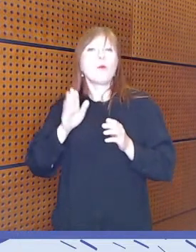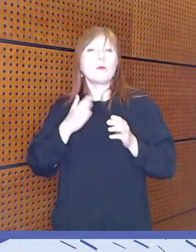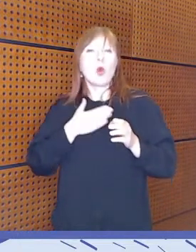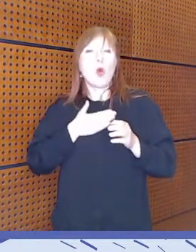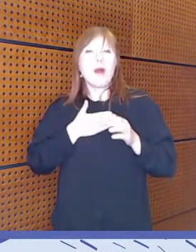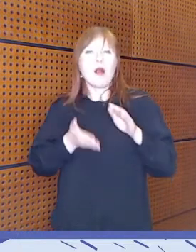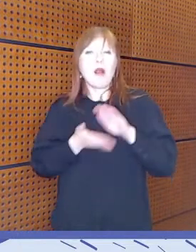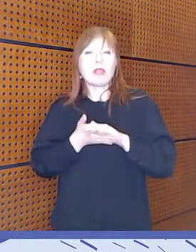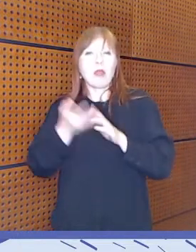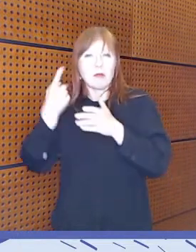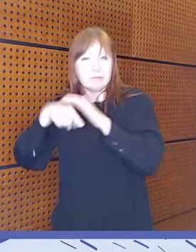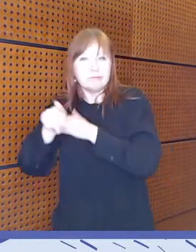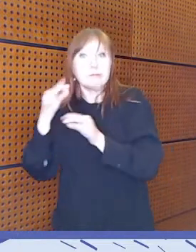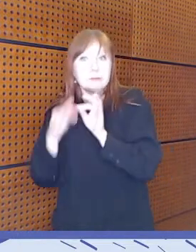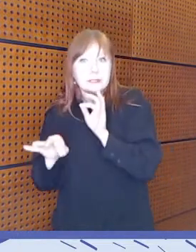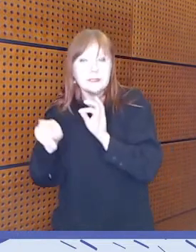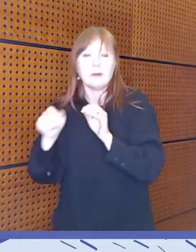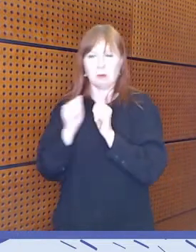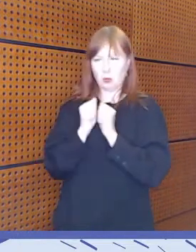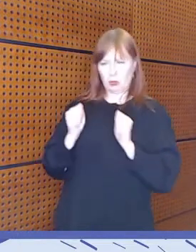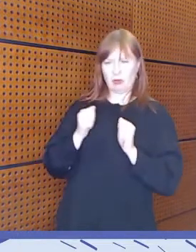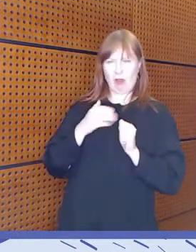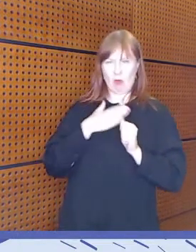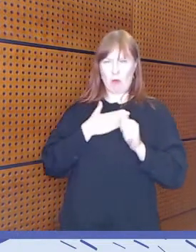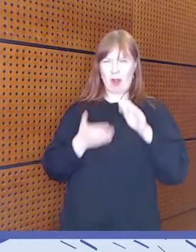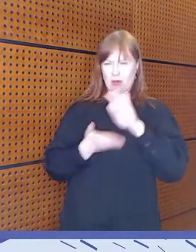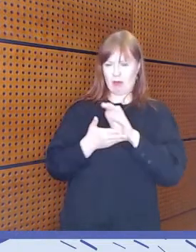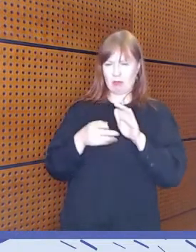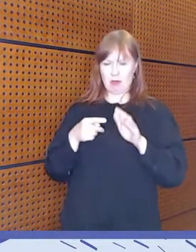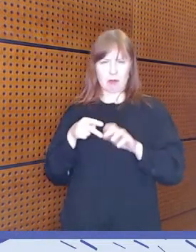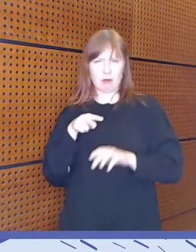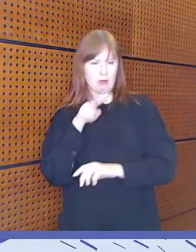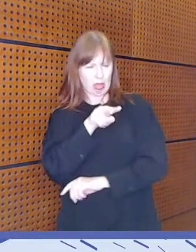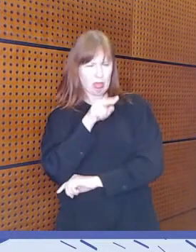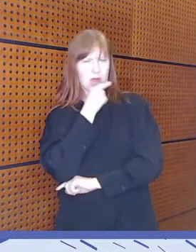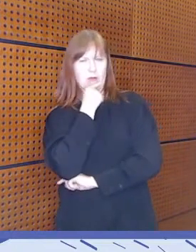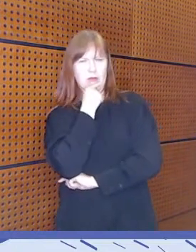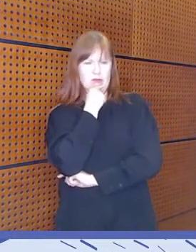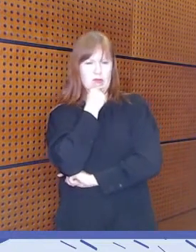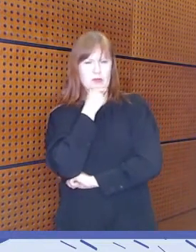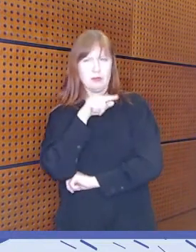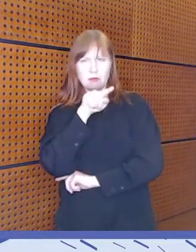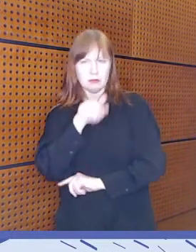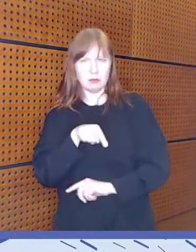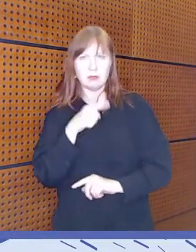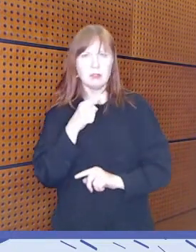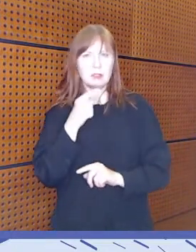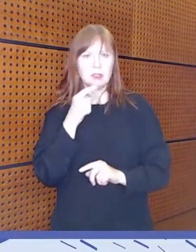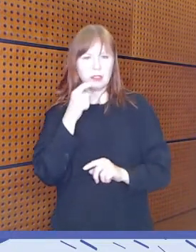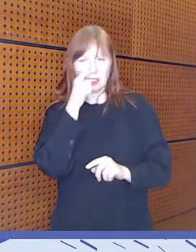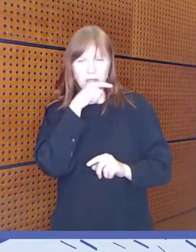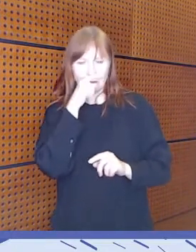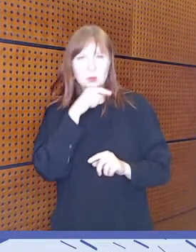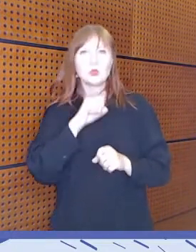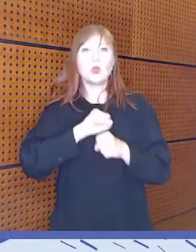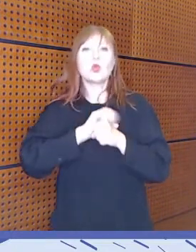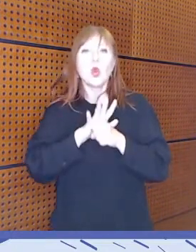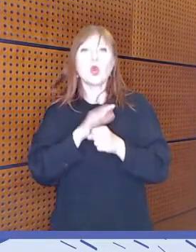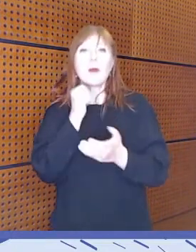Mutta siellä Omakannassa hän ei sitten kuitenkaan pystynyt tulostamaan koronapassia.